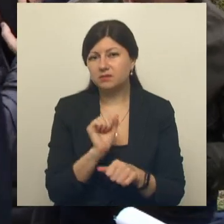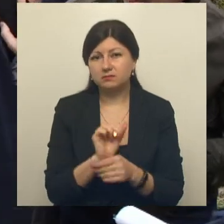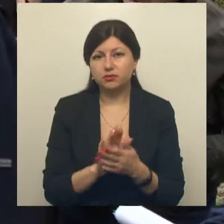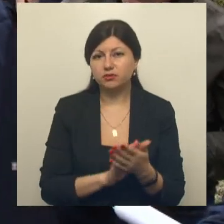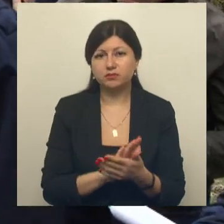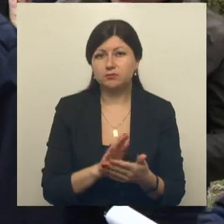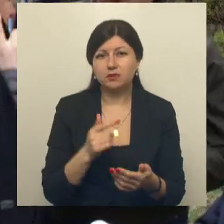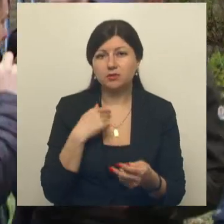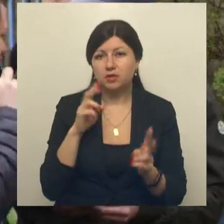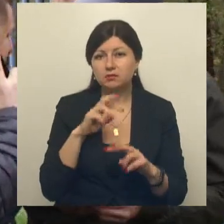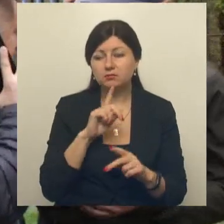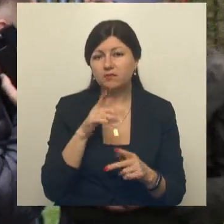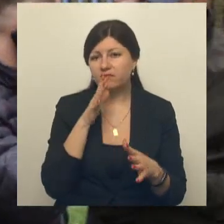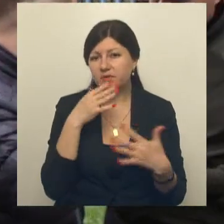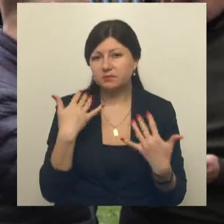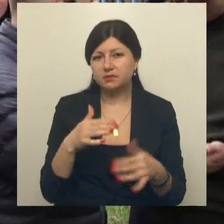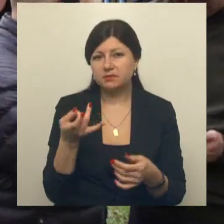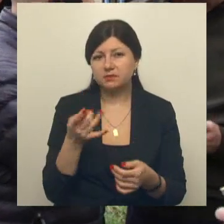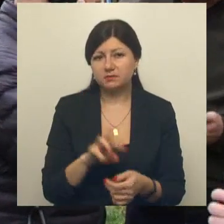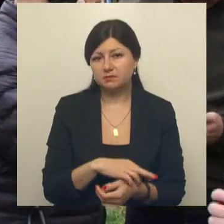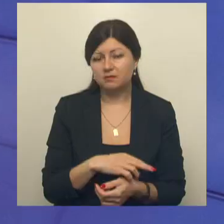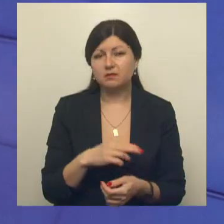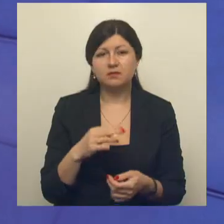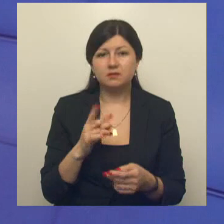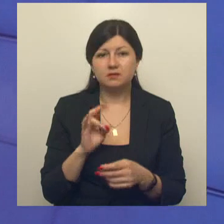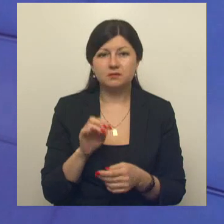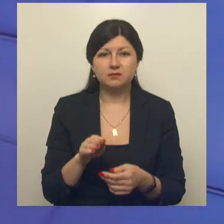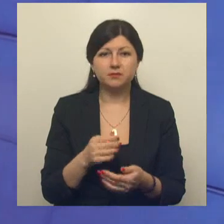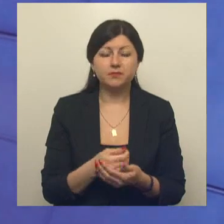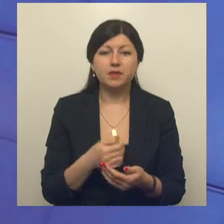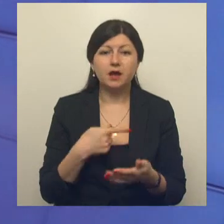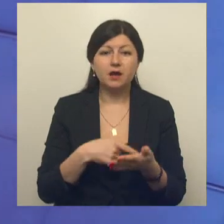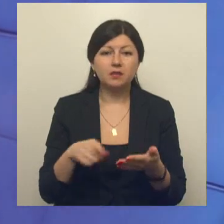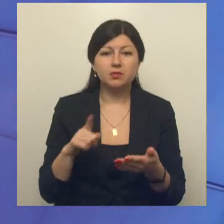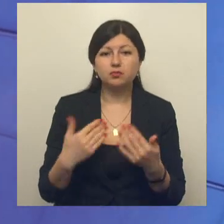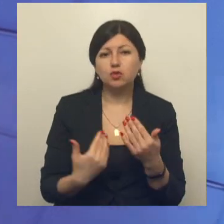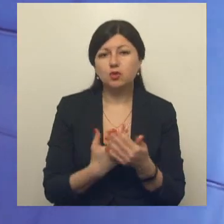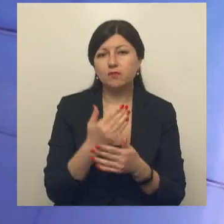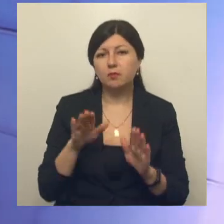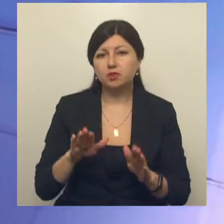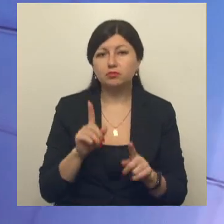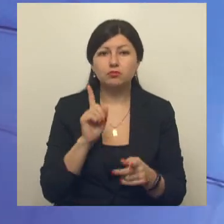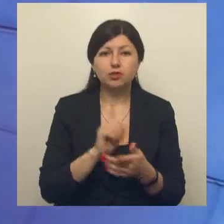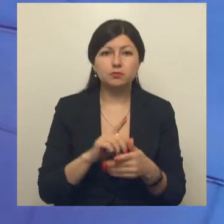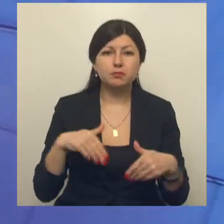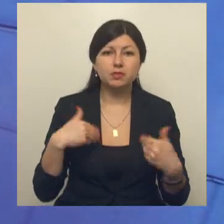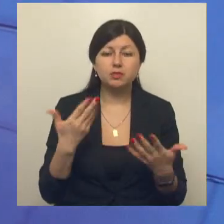То есть даже рассматривать не буду. Время просто, время. Просто категорически нет. Отметим, что новую площадку должны предложить уже на этой неделе.